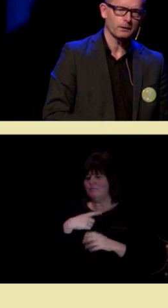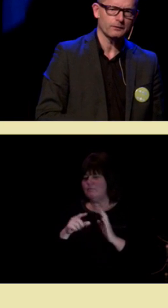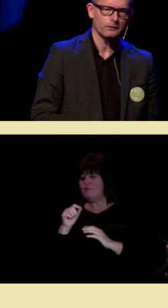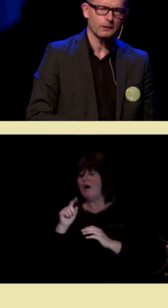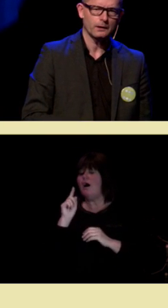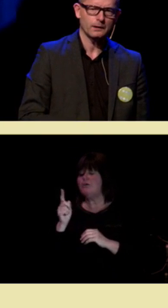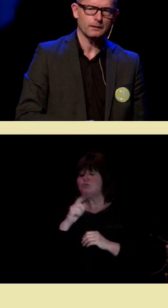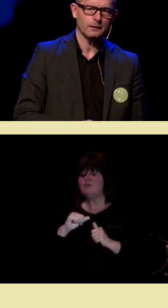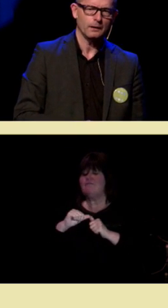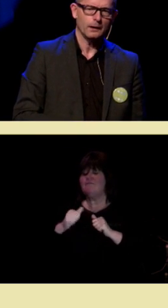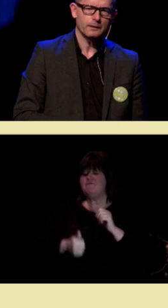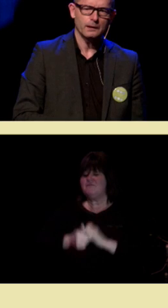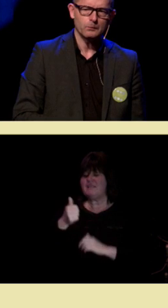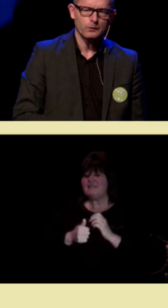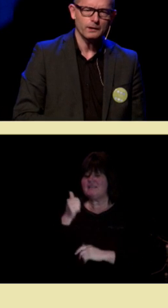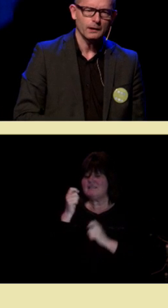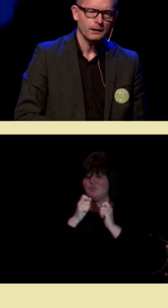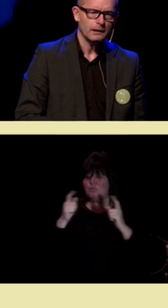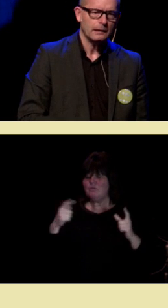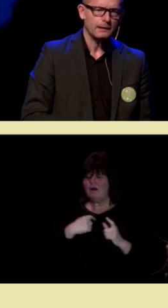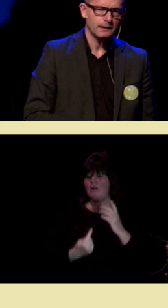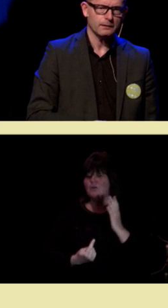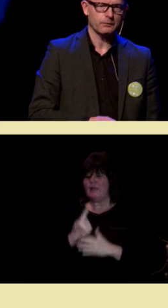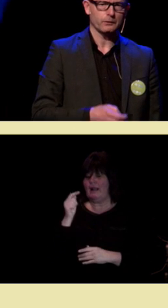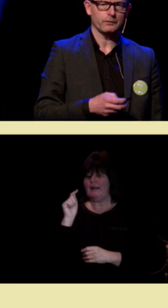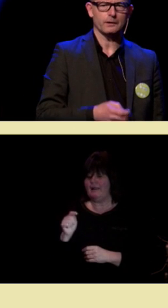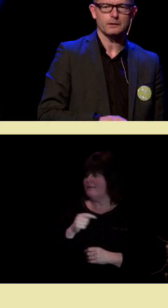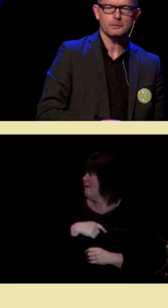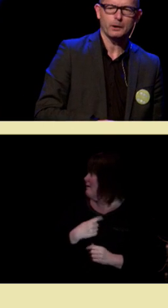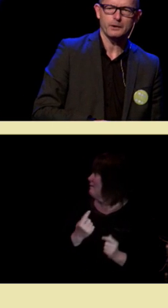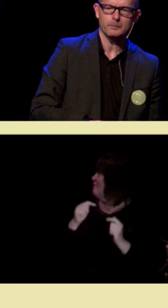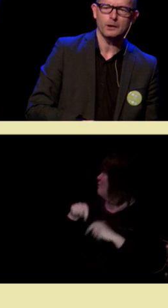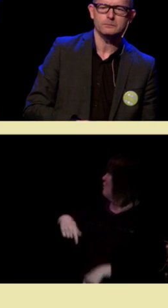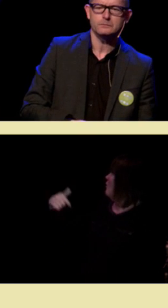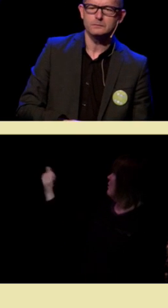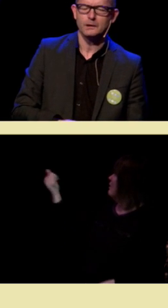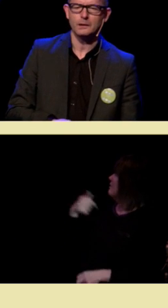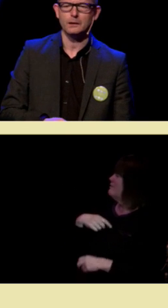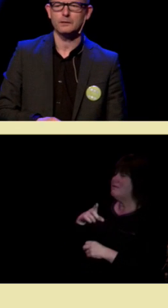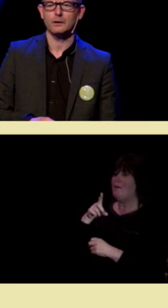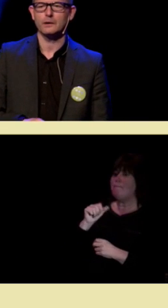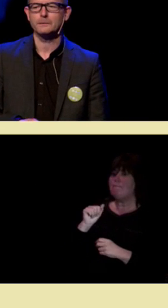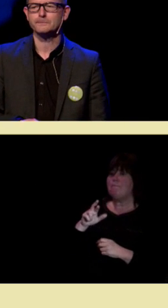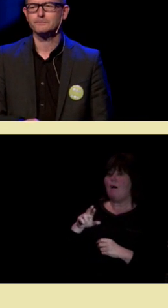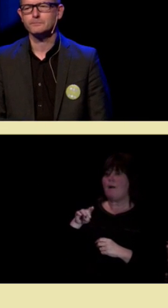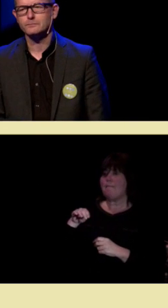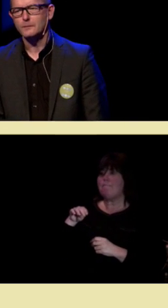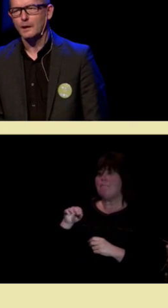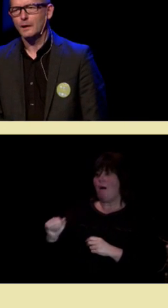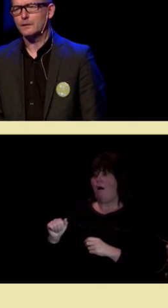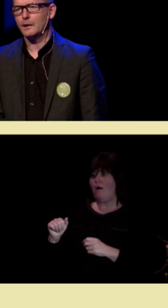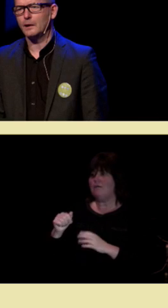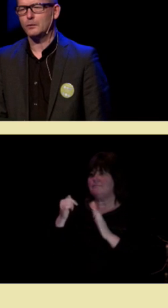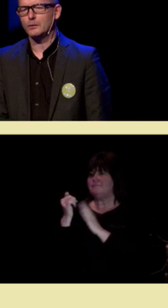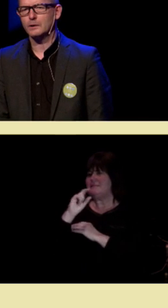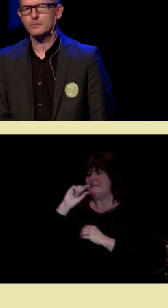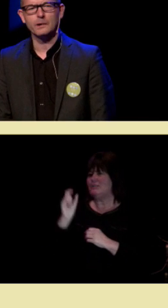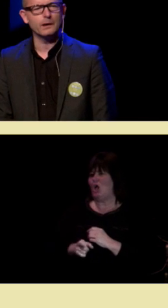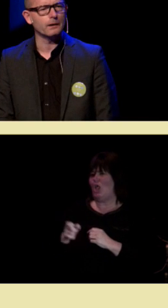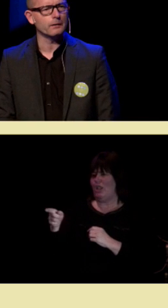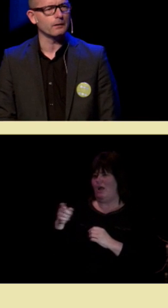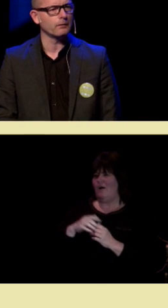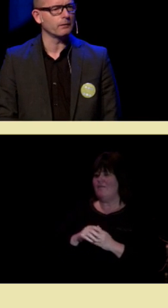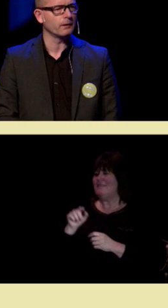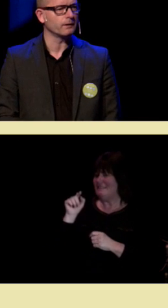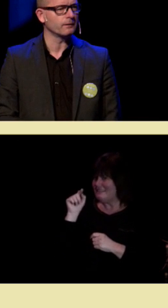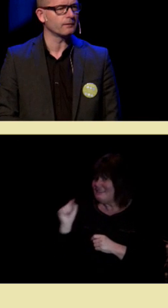oppdagelsen når det gjelder dette, den må vi hit for å finne etter Parma. i Italia. Der holder nemlig